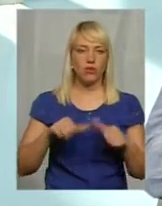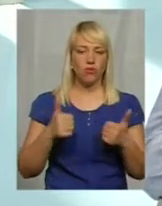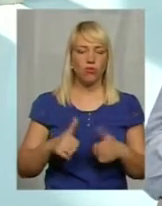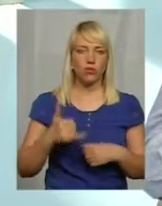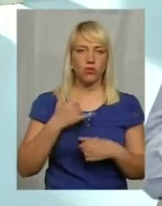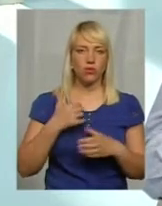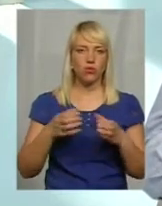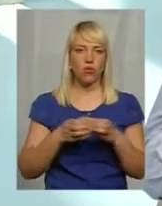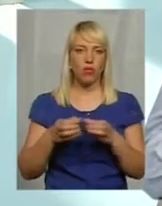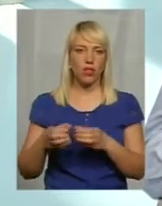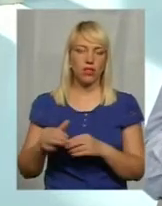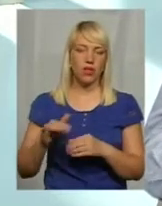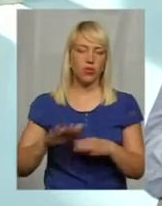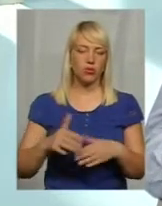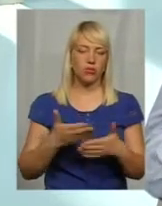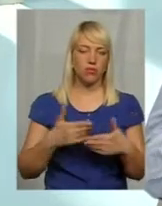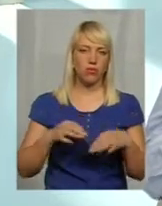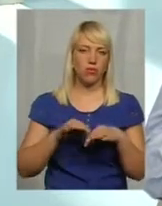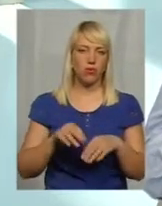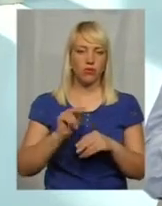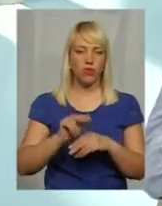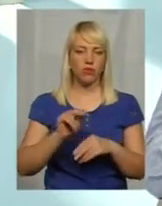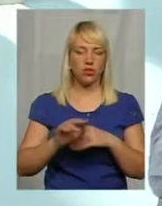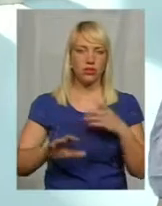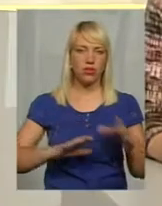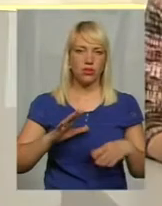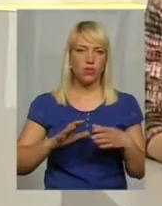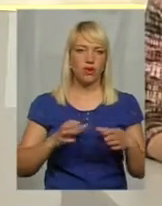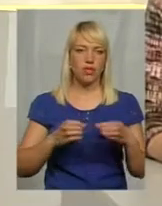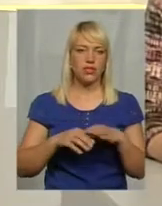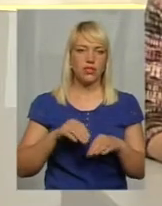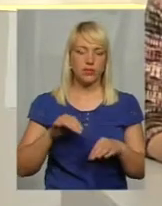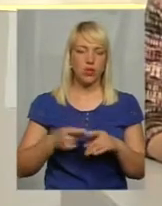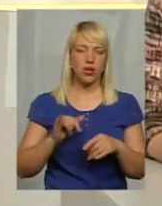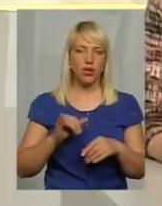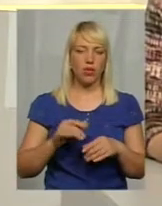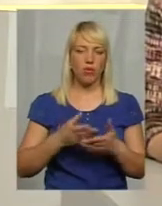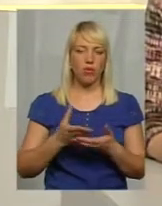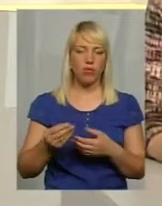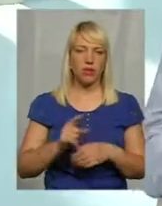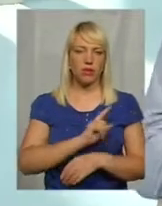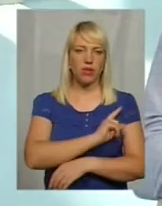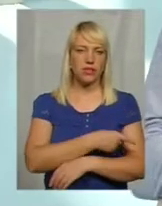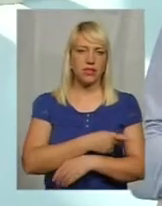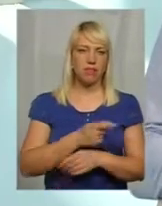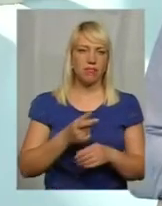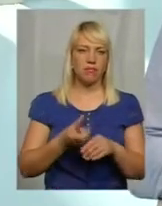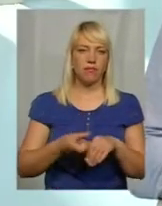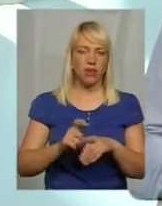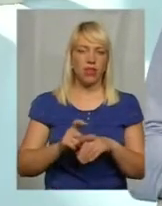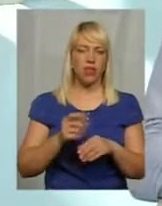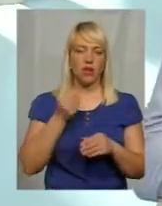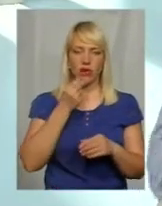команда, потім ми проводимо для них навчальні-тренувальні збори, оплачуємо повністю харчування. У нас максимальне харчування 169